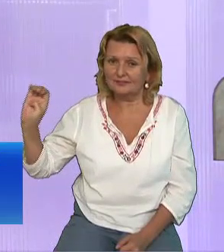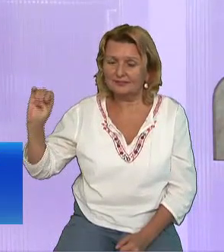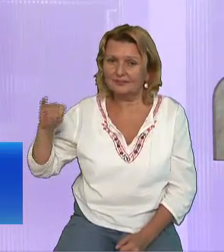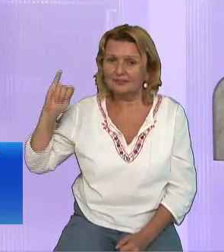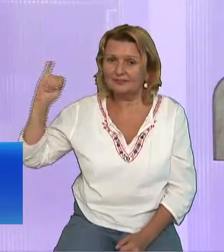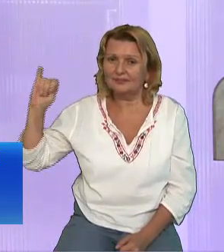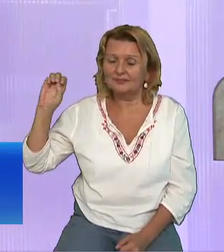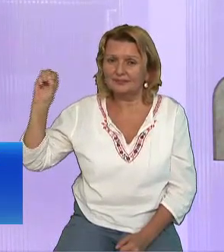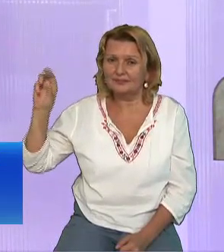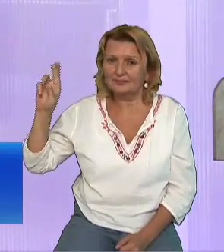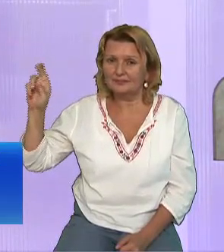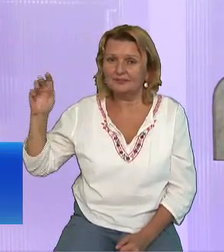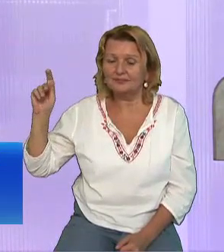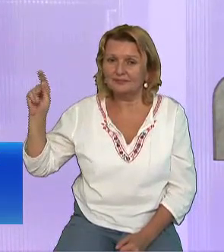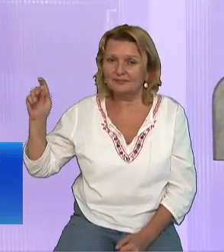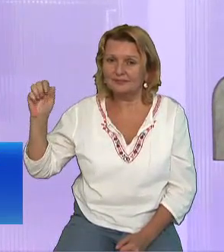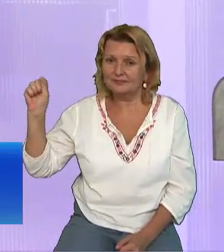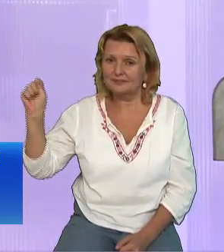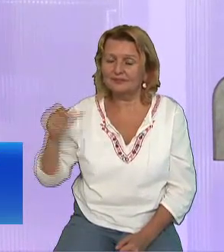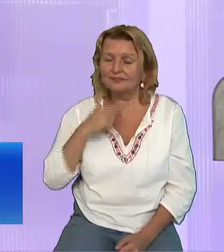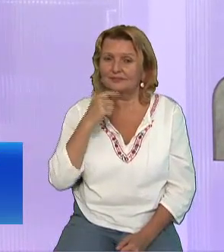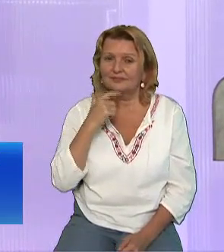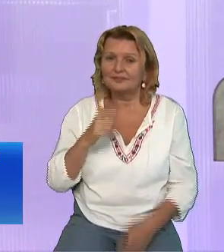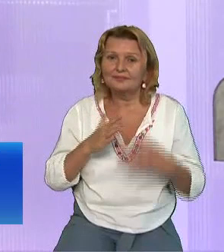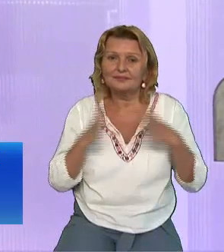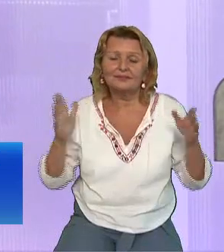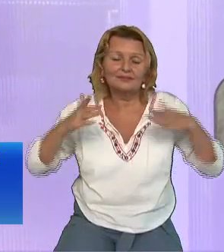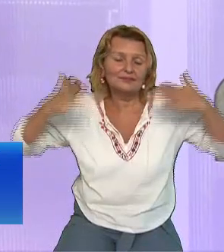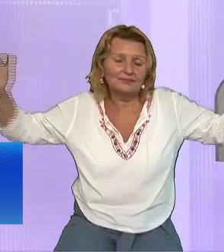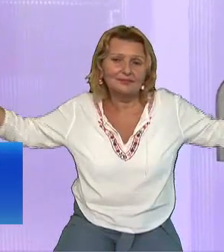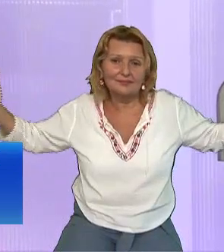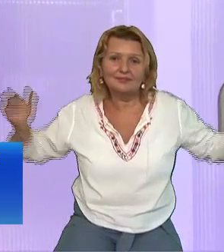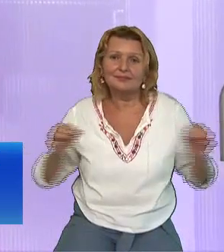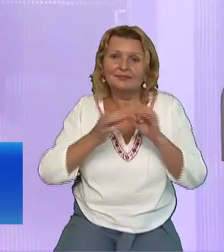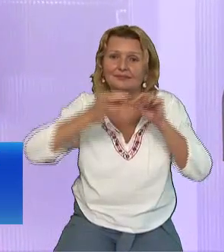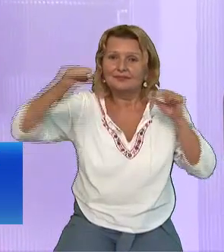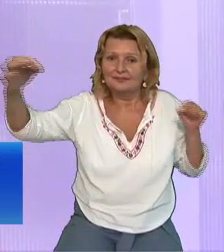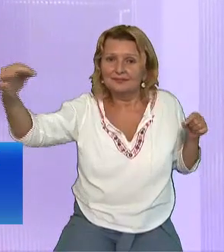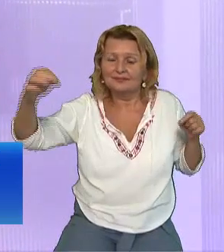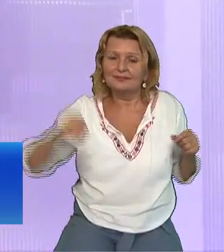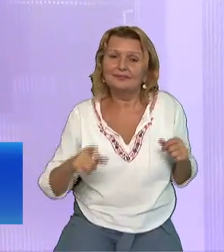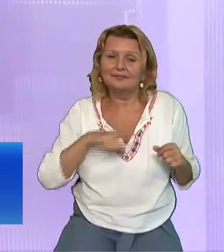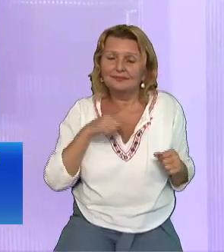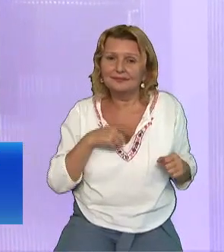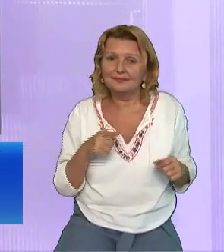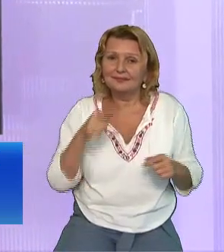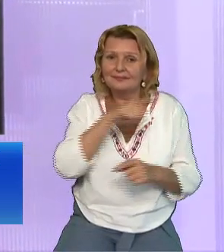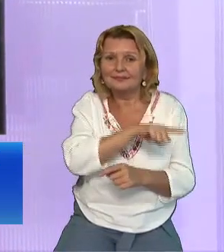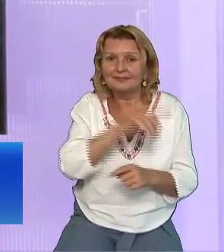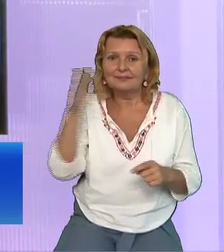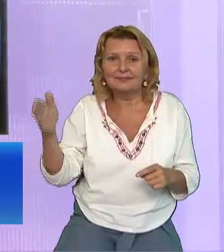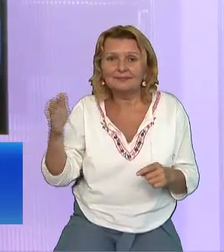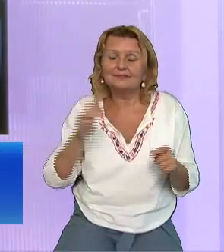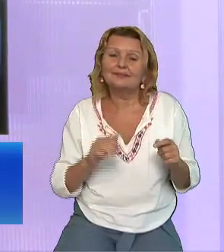fapte și cuvinte Deodată că uneori Anumite fapte Sau